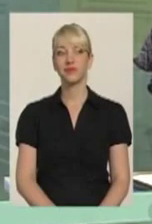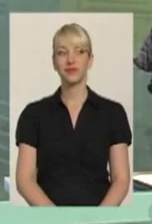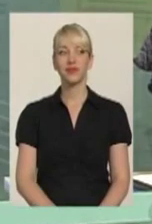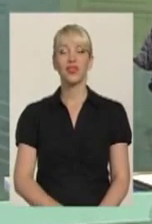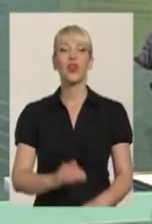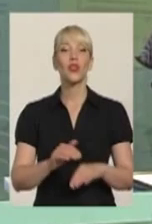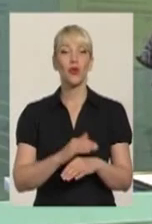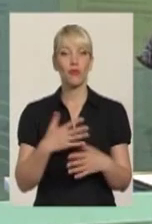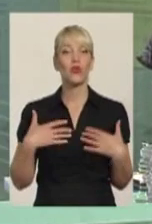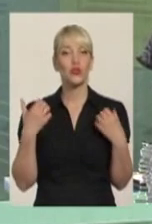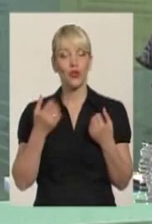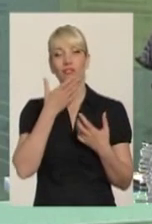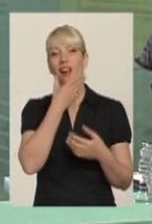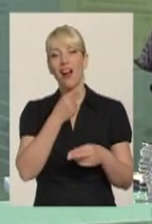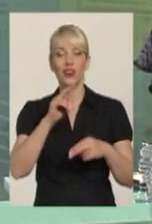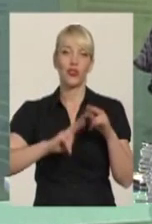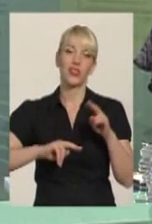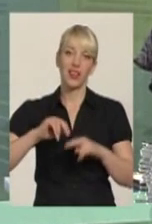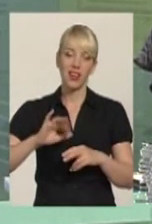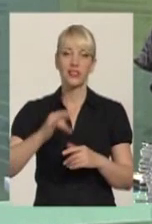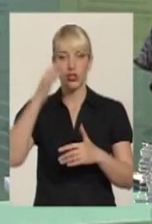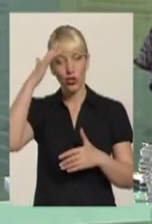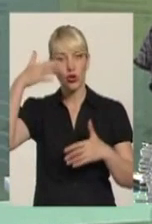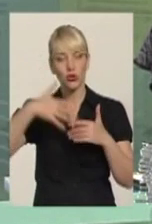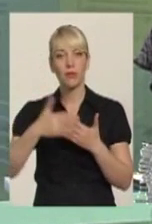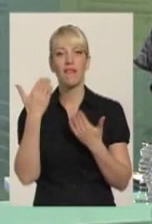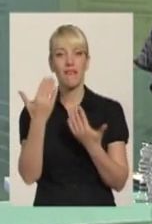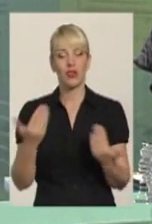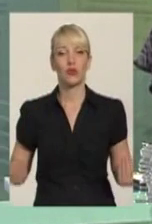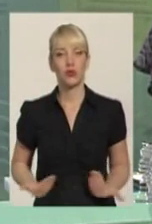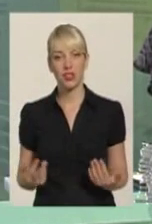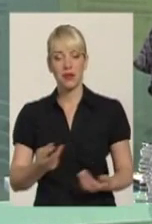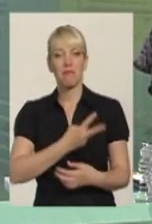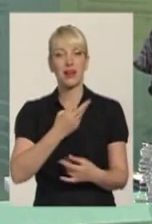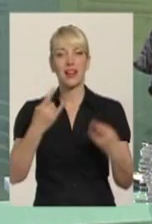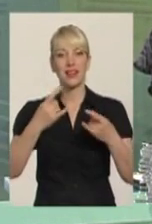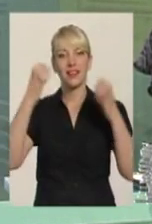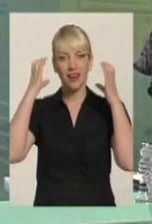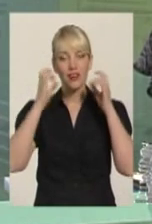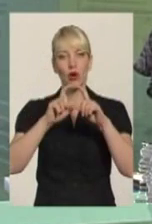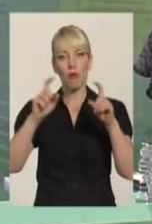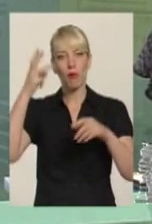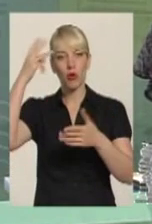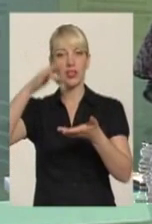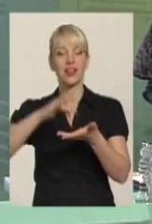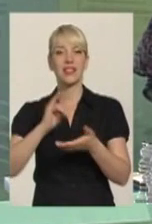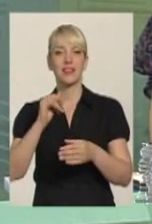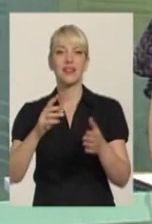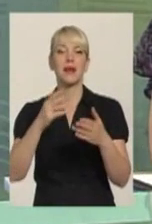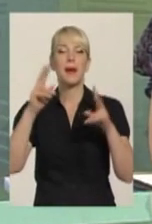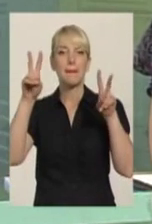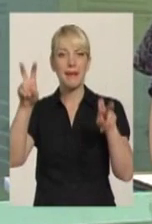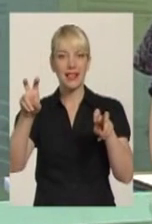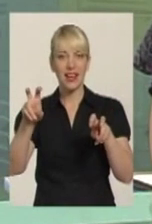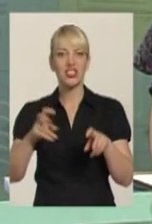Доброго здоров'я, гарного настрою та розуміння у вашому житті, вважає телерадіокомпанія «Поділяцентр» та передача